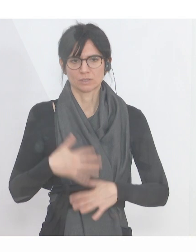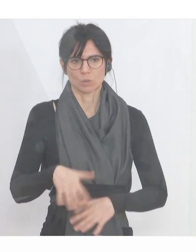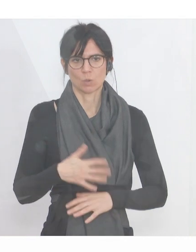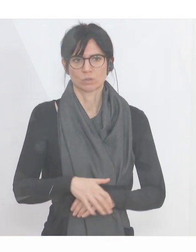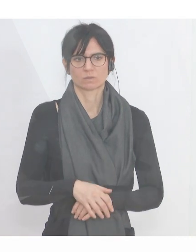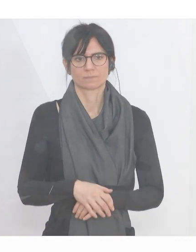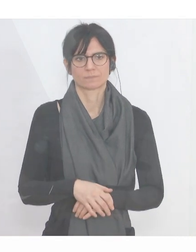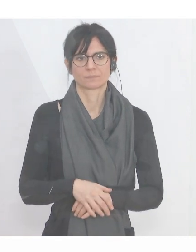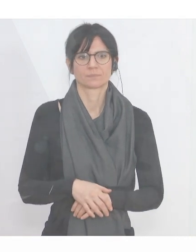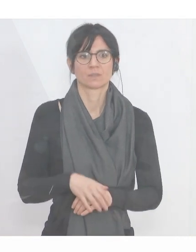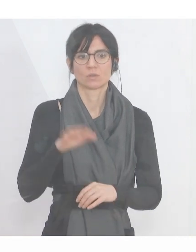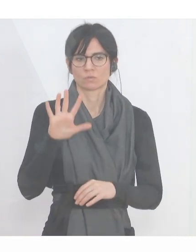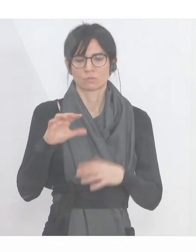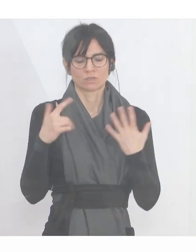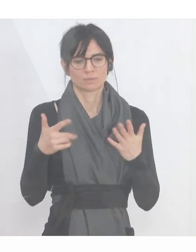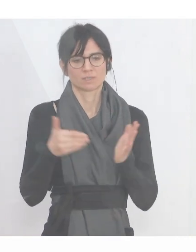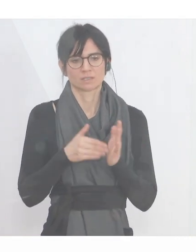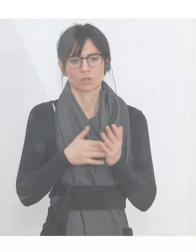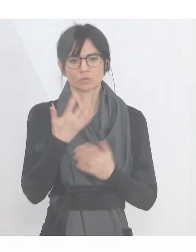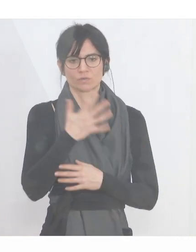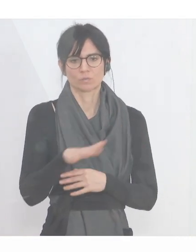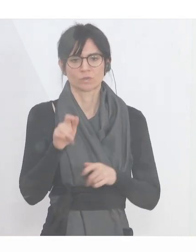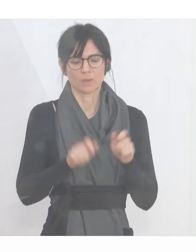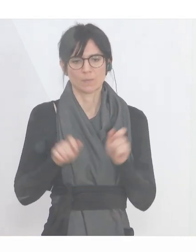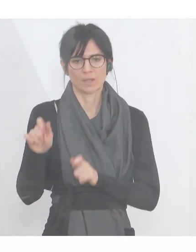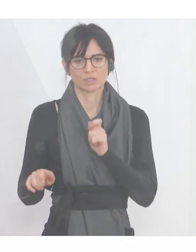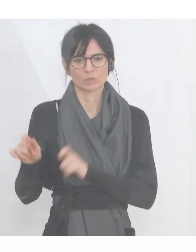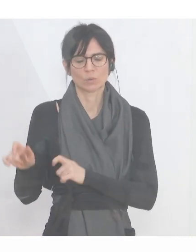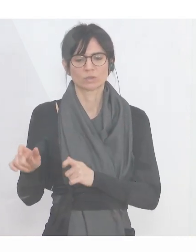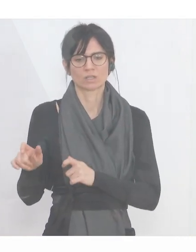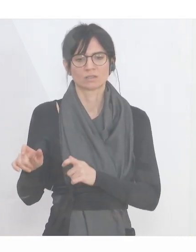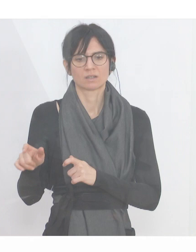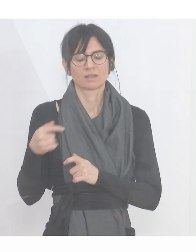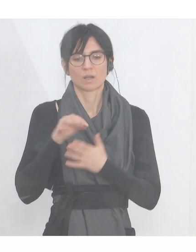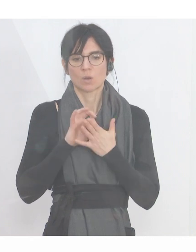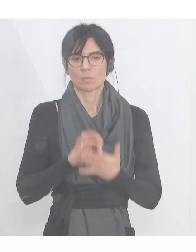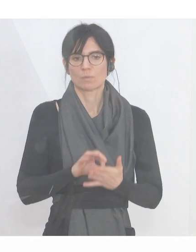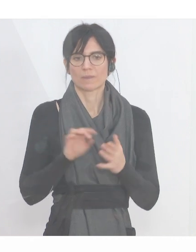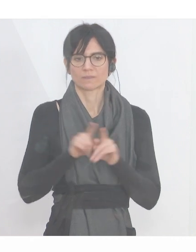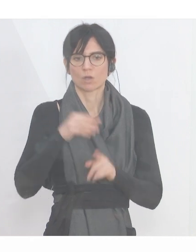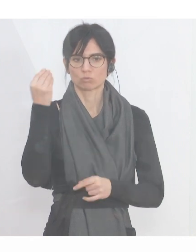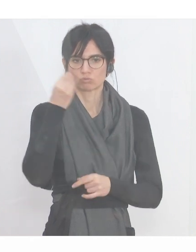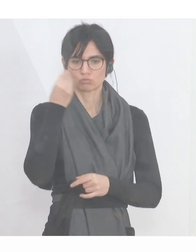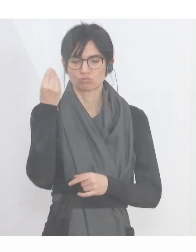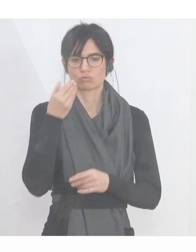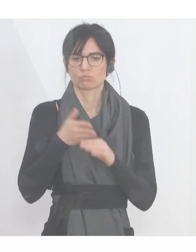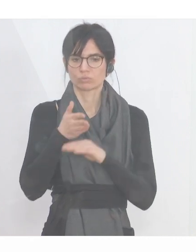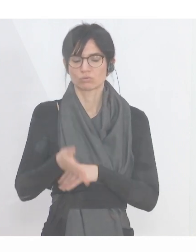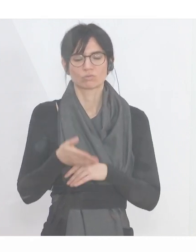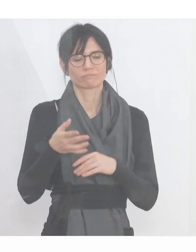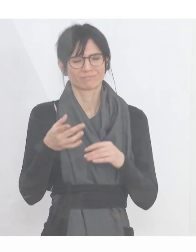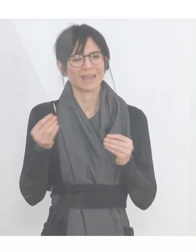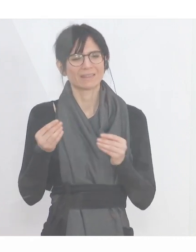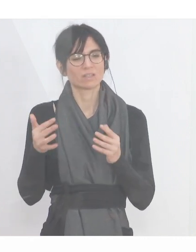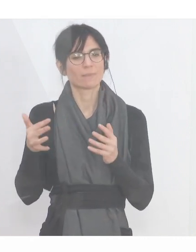Dazu kommen 75.500 Personen, die im Moment in Schulungen sind. Das ist ein leichter